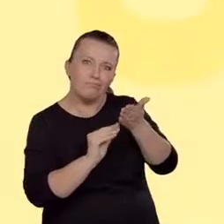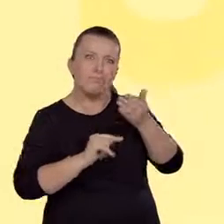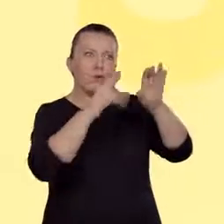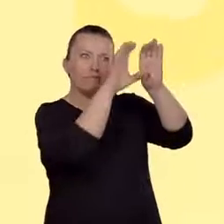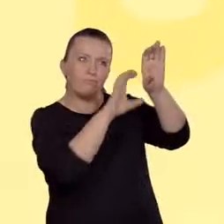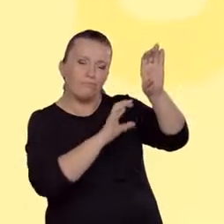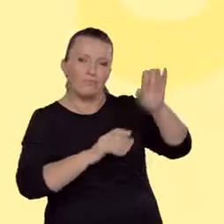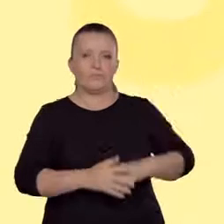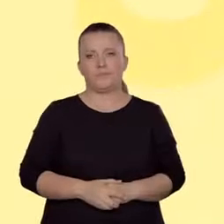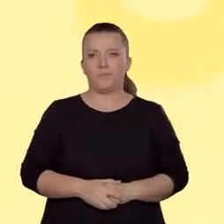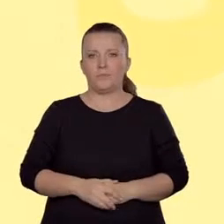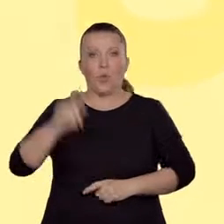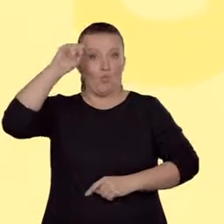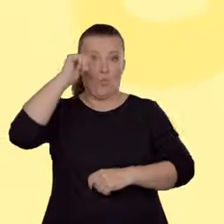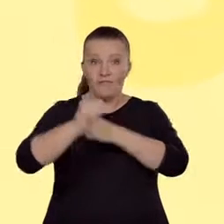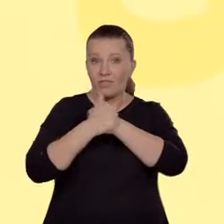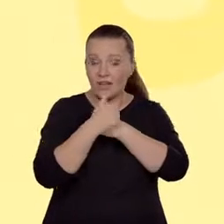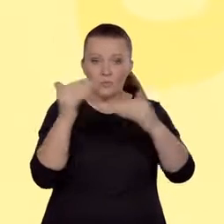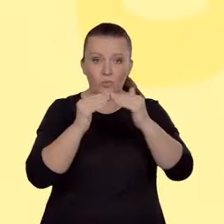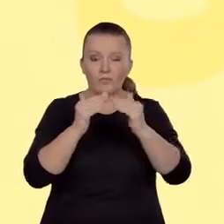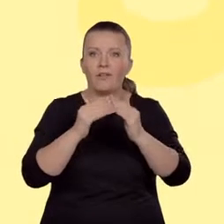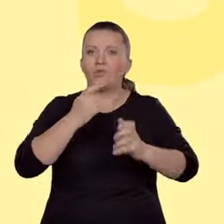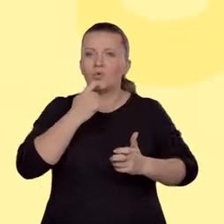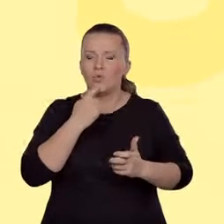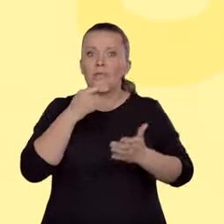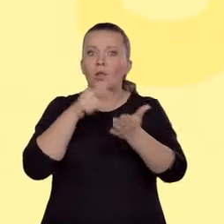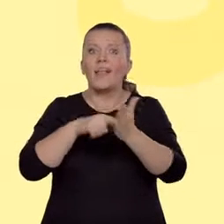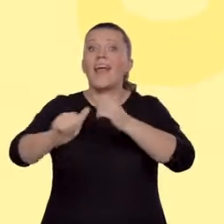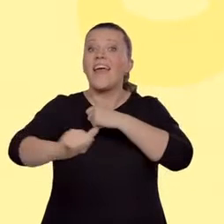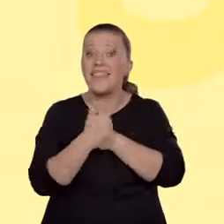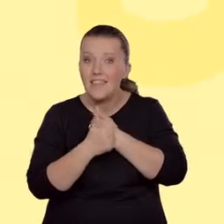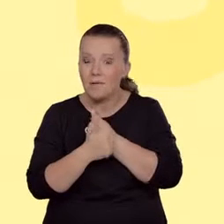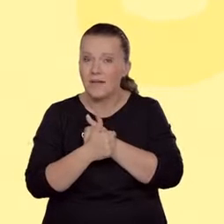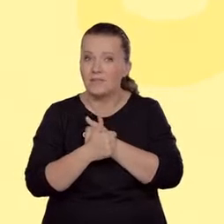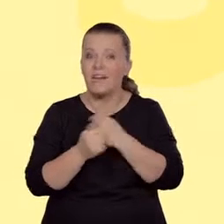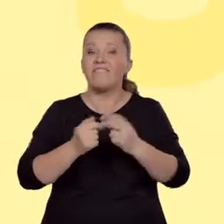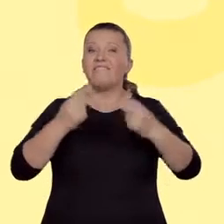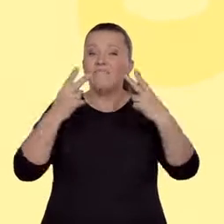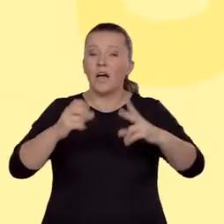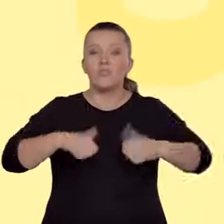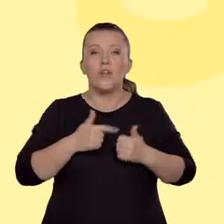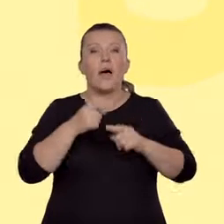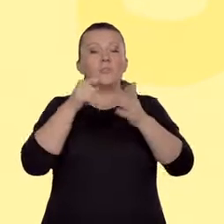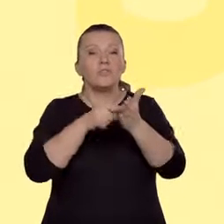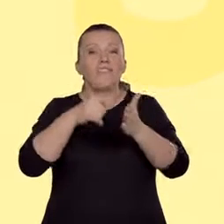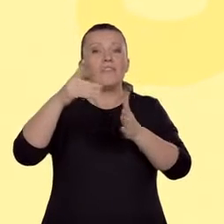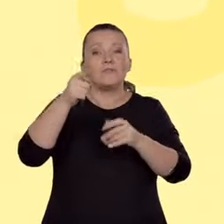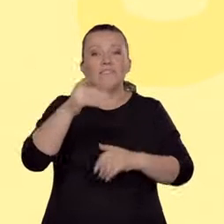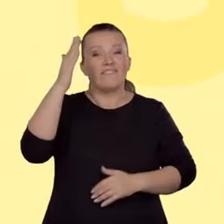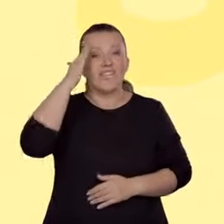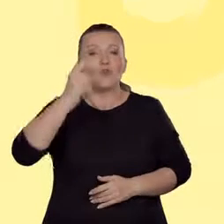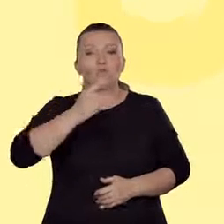Przede wszystkim interpretacja porównawcza to interpretacja, zatem najistotniejsze jest aby zdawać sobie sprawę na czym ona polega.